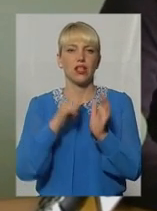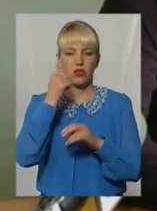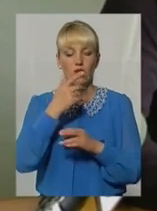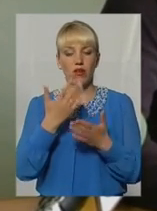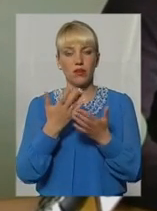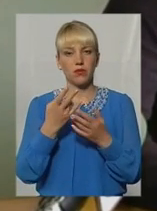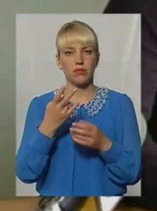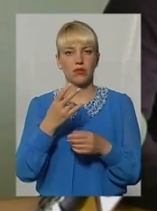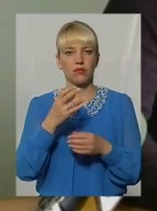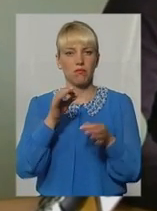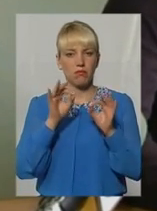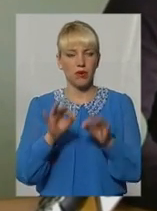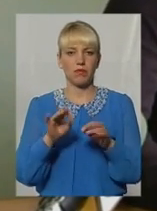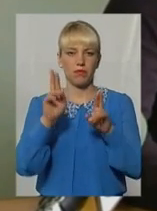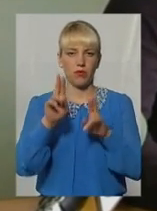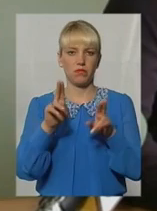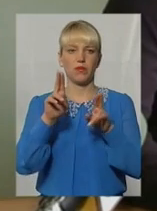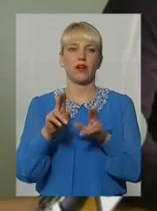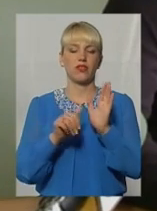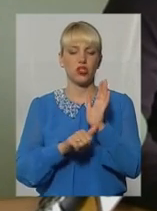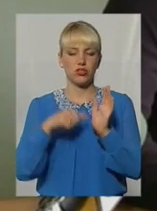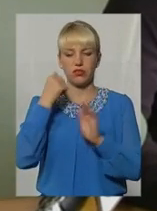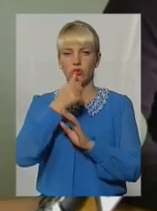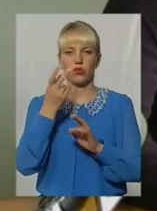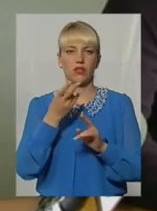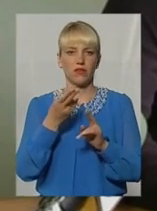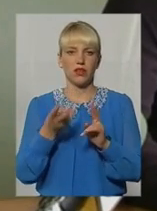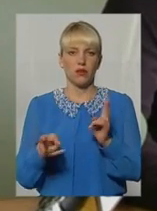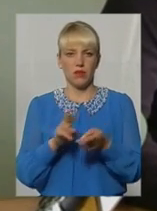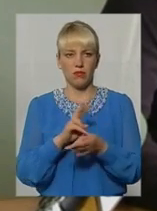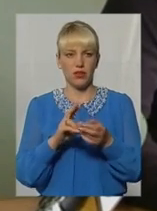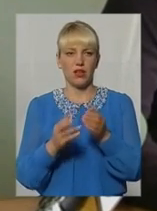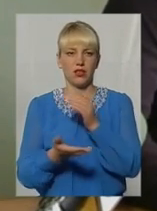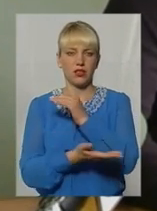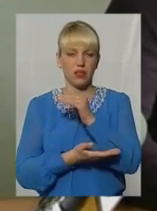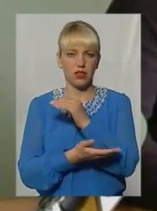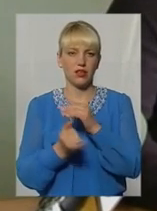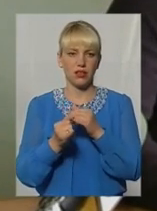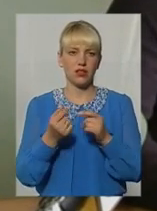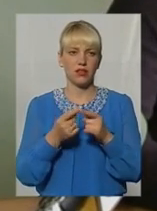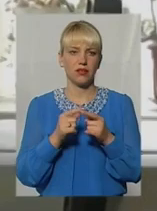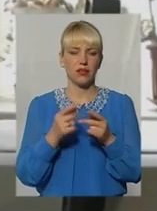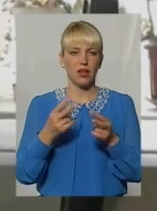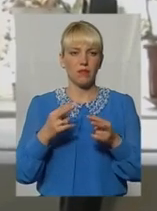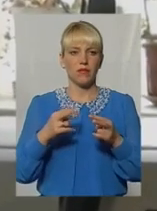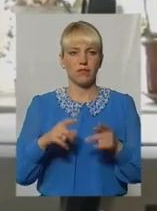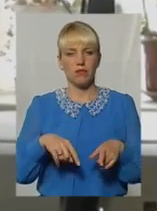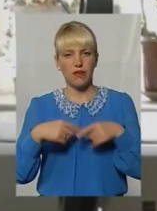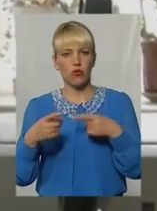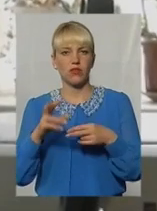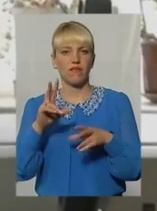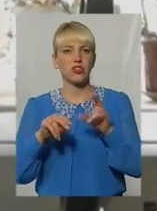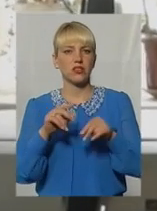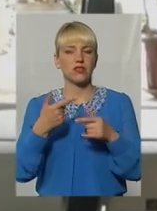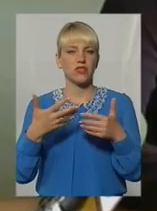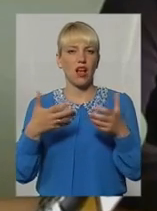експлуатації дерев є 60 років. Тобто, після 60 років дерева вже починають старіти, і через це вони переходять в розряд більш таких аварійних. Ця